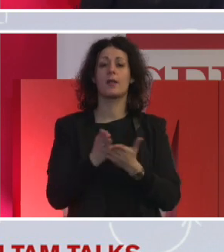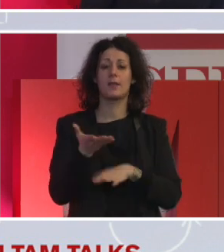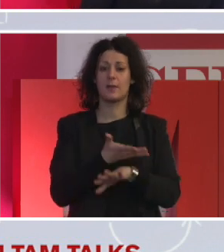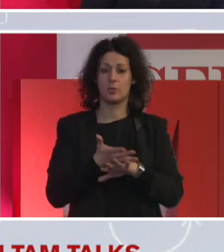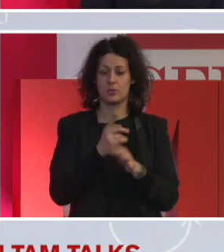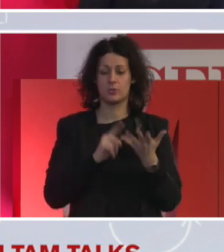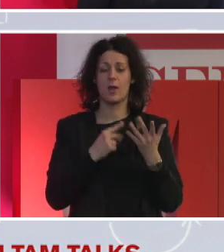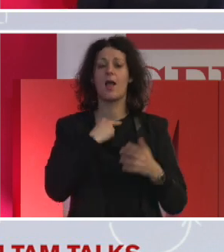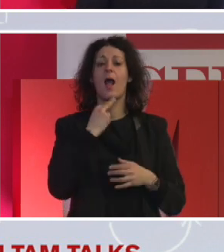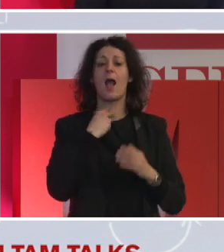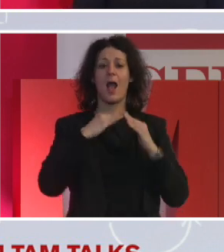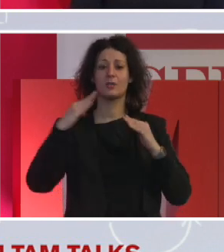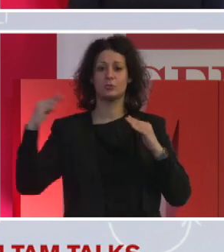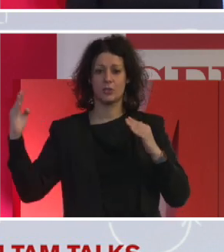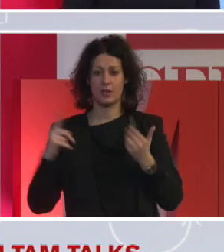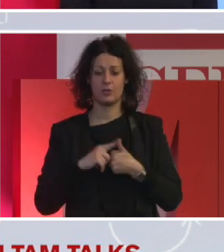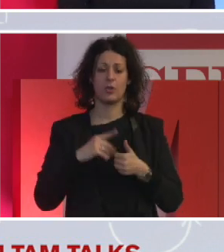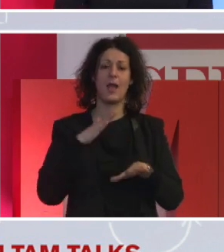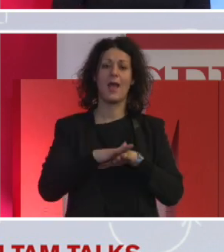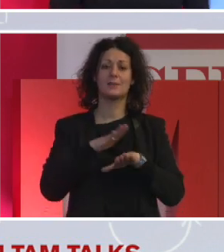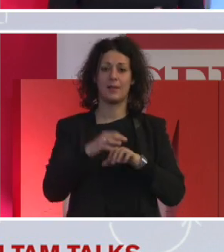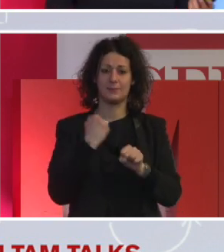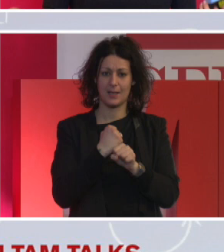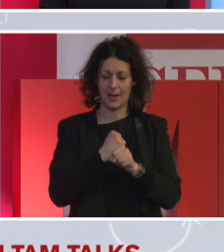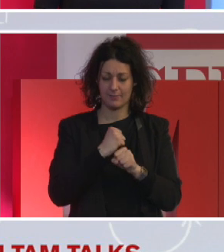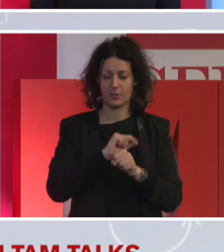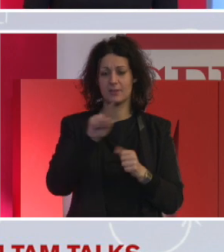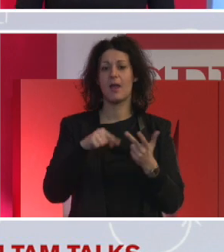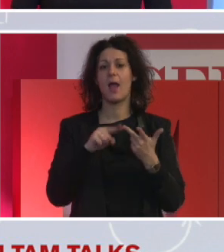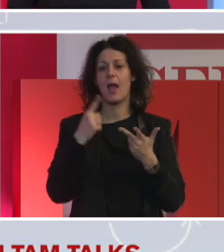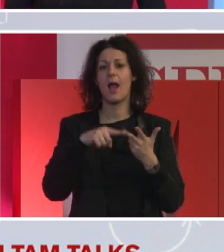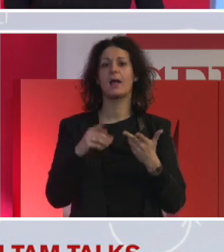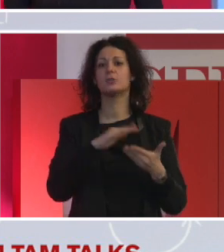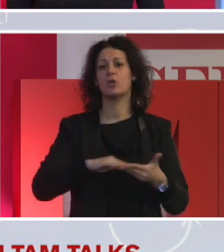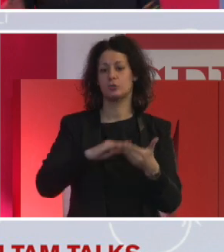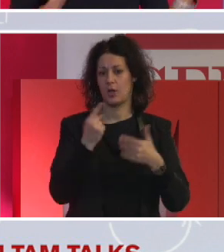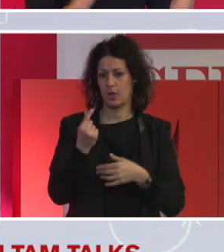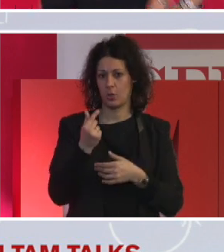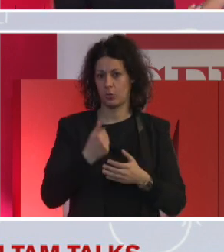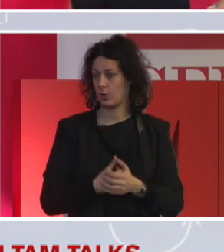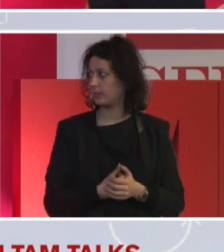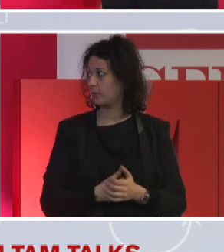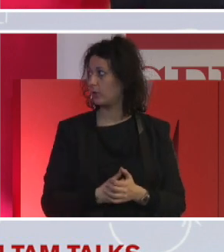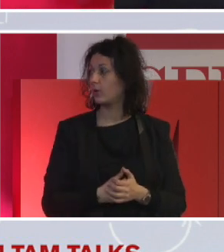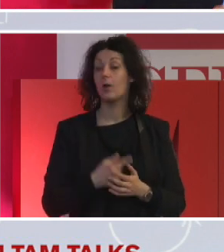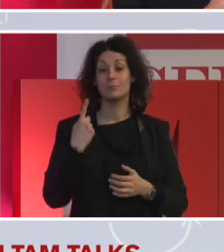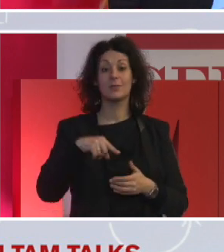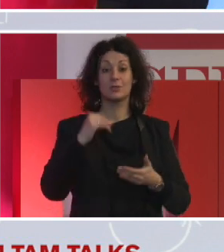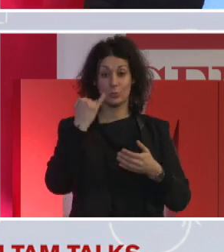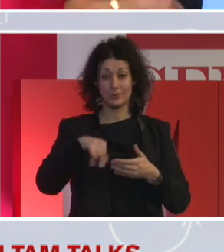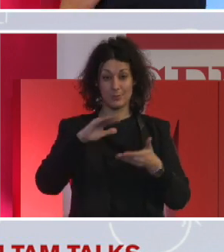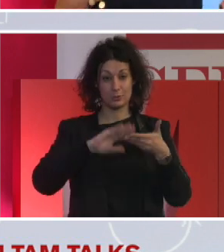esperienza lavorativa, background e anche socio-economico. Negli UK, per esempio, nella Gran Bretagna, questo è un grossissimo problema,